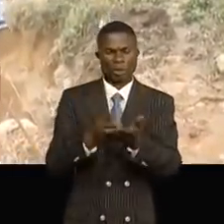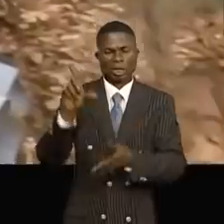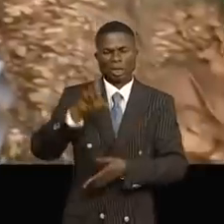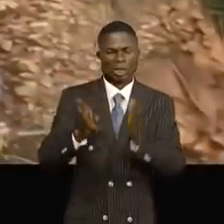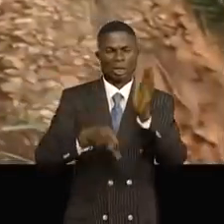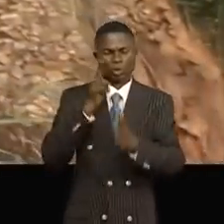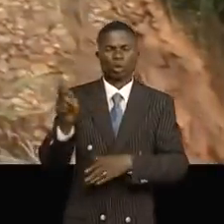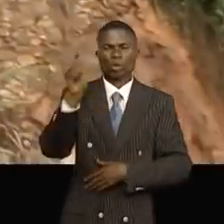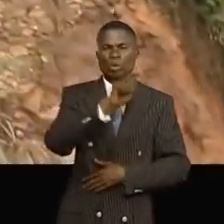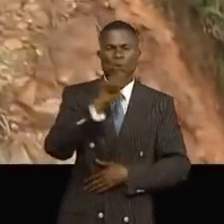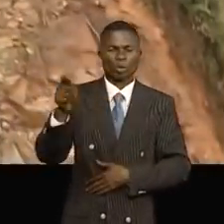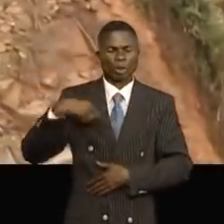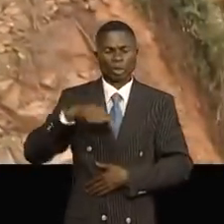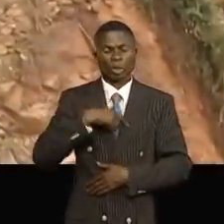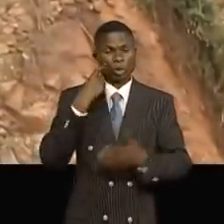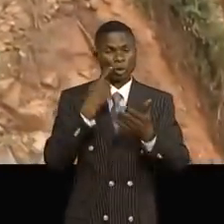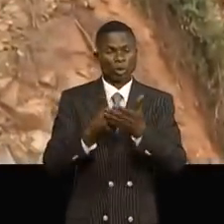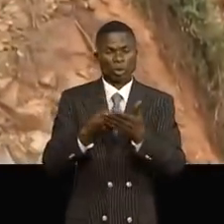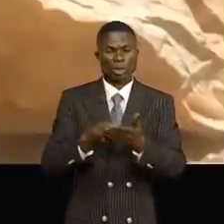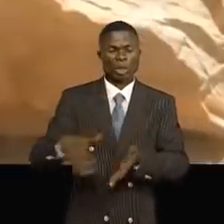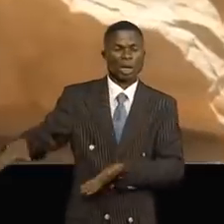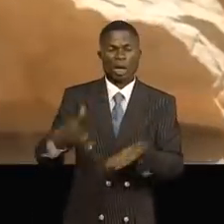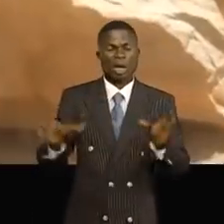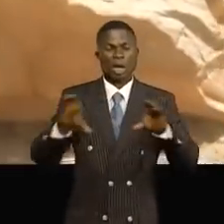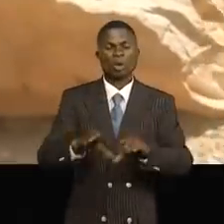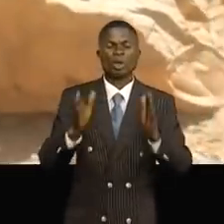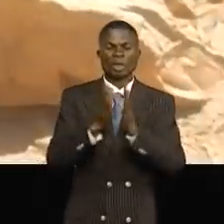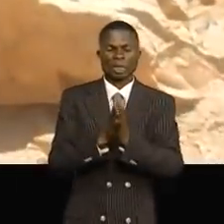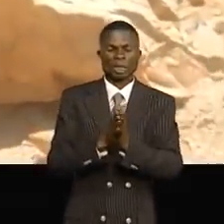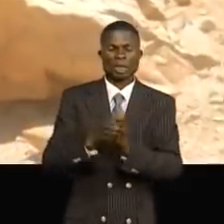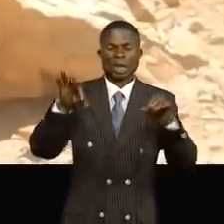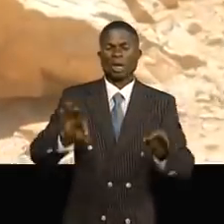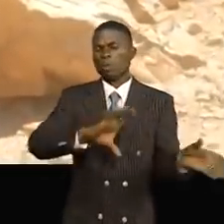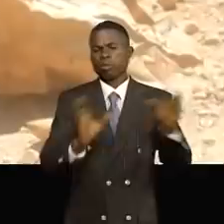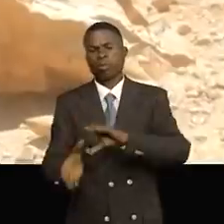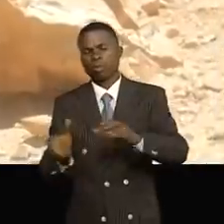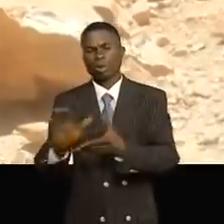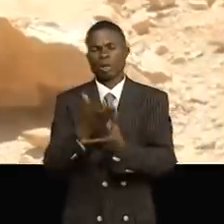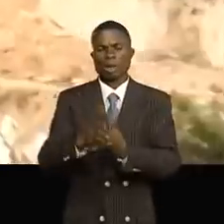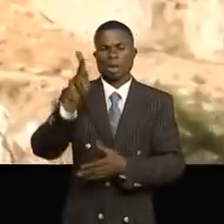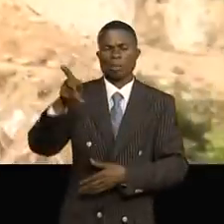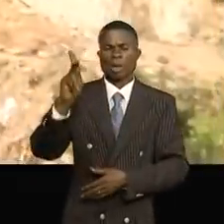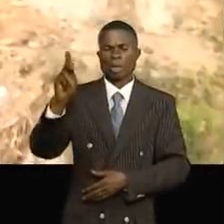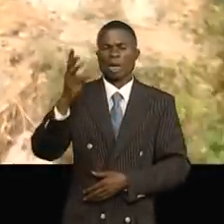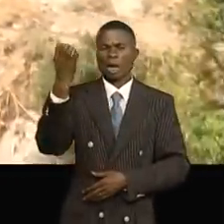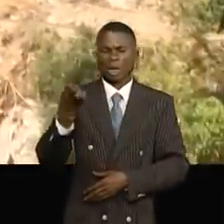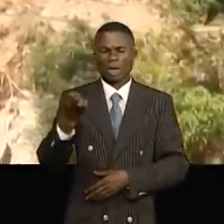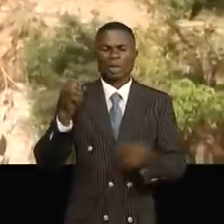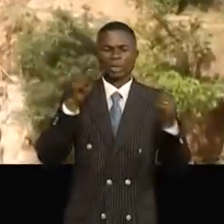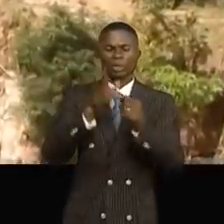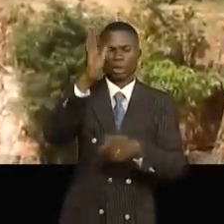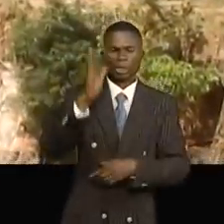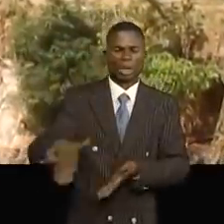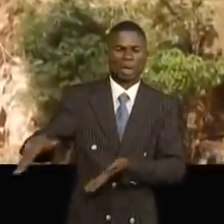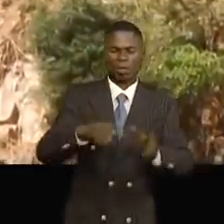lundi 12 avril, nous avons constaté plus de 10 têtes d'érosion et éboulements des terres entre PK40 et 500 sur l'endroit